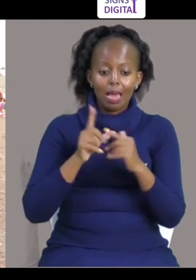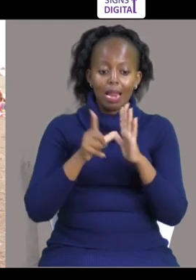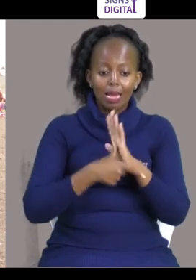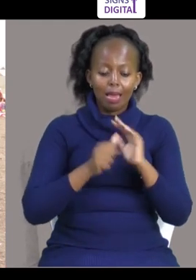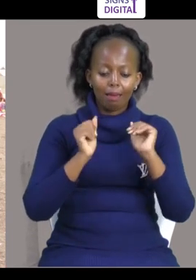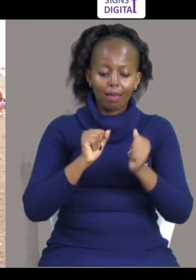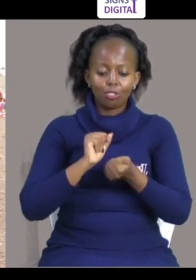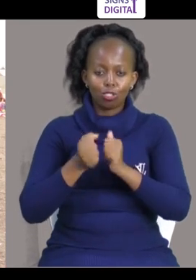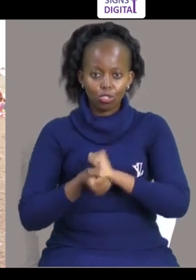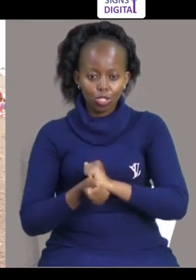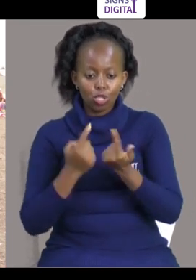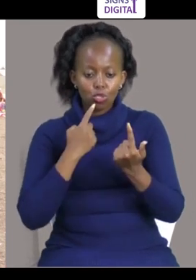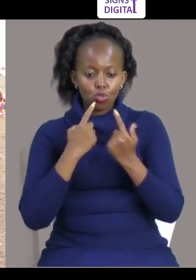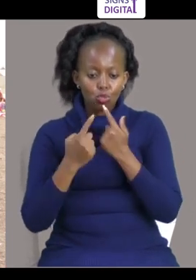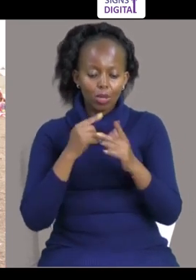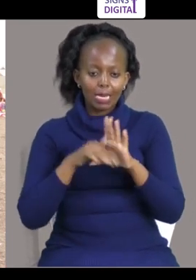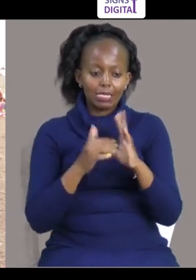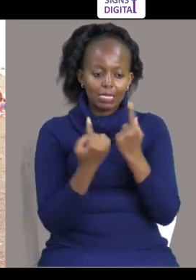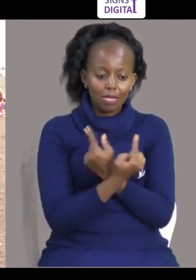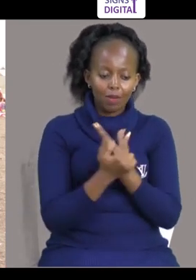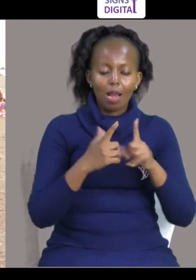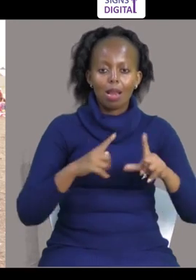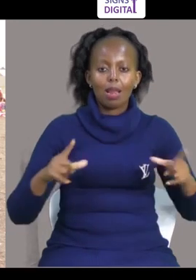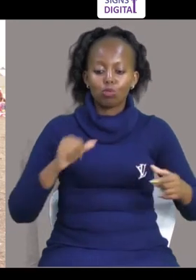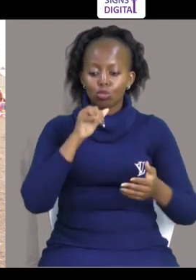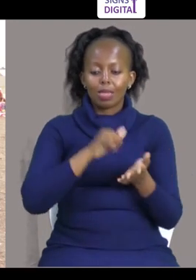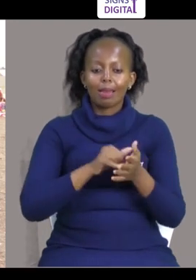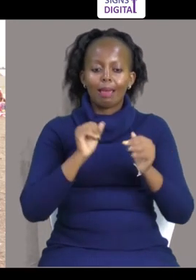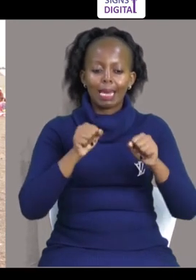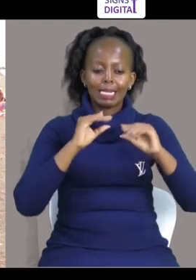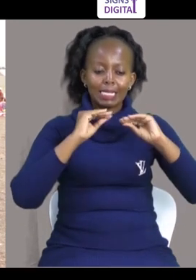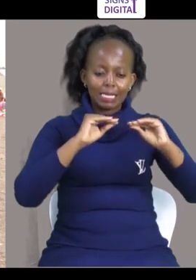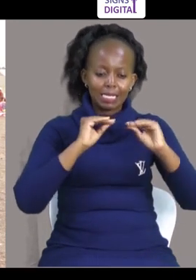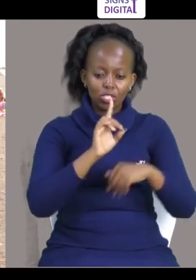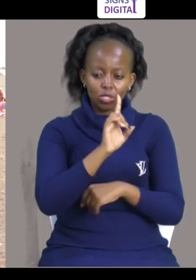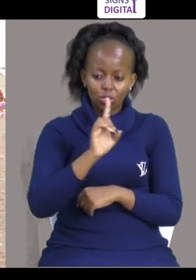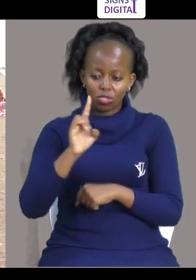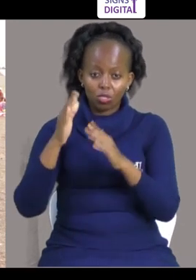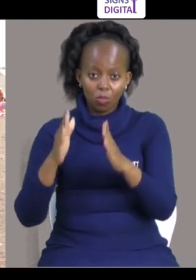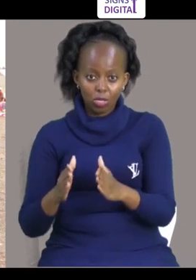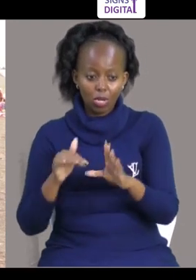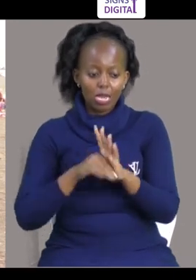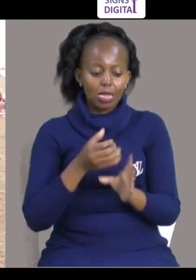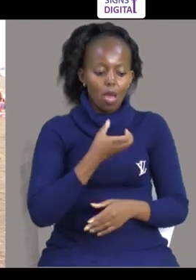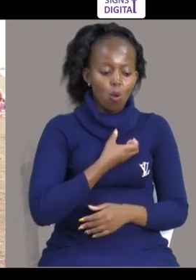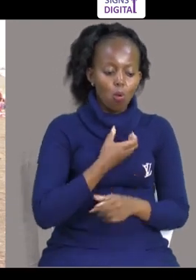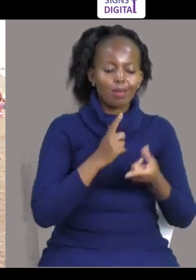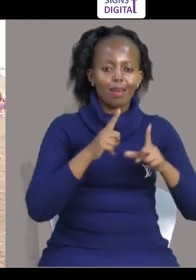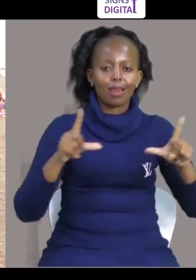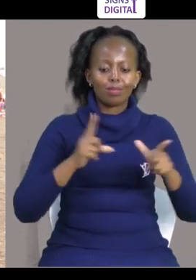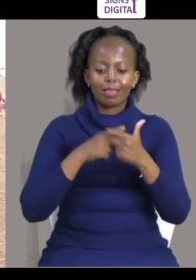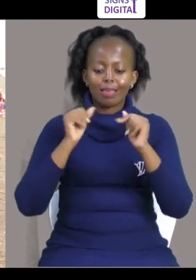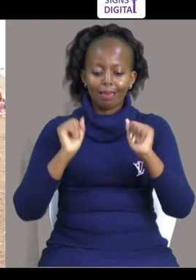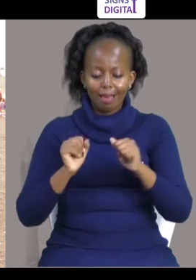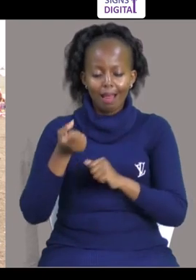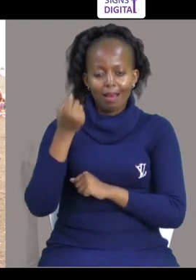na badaye tutakuja kubadilisha yonge katika luga zote niposa yelibishe kila mutu waluga